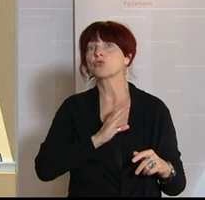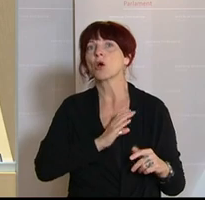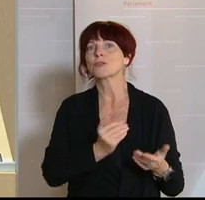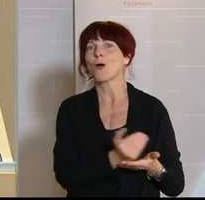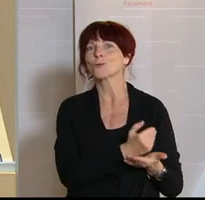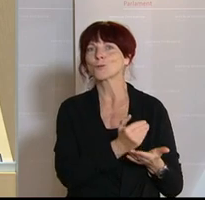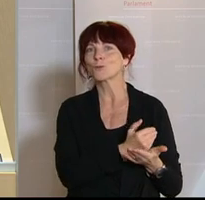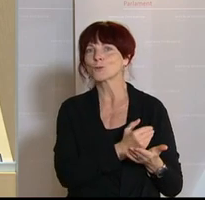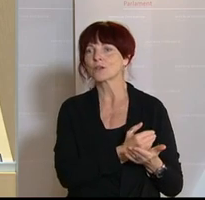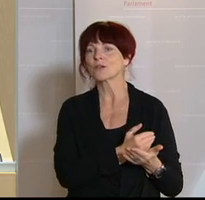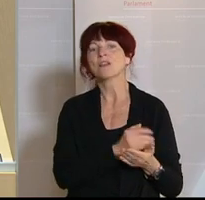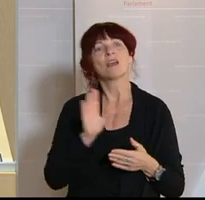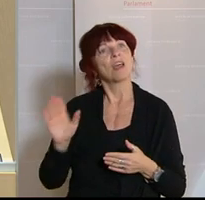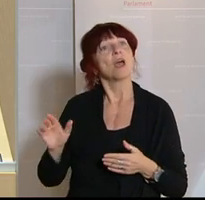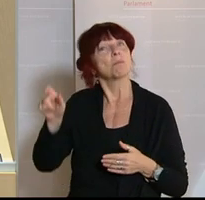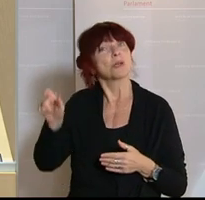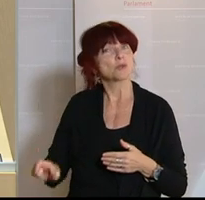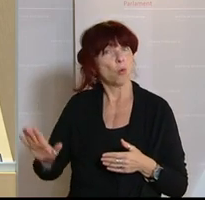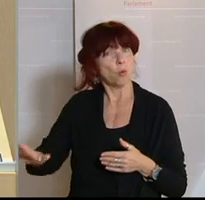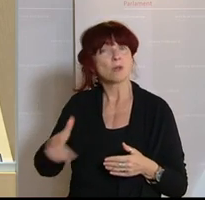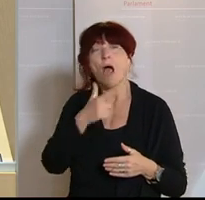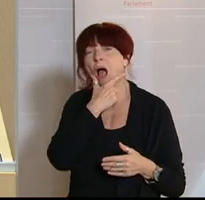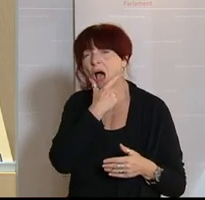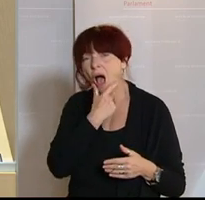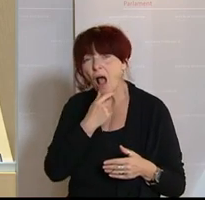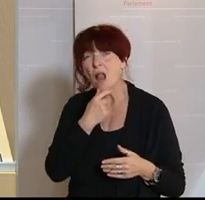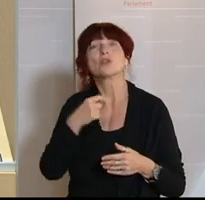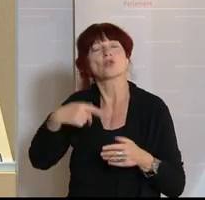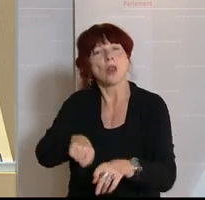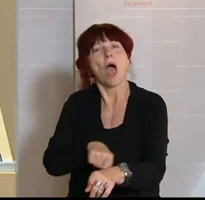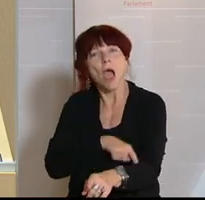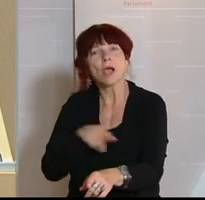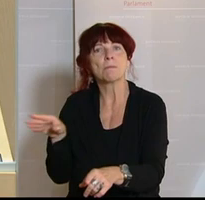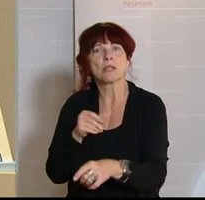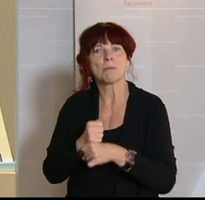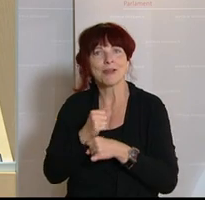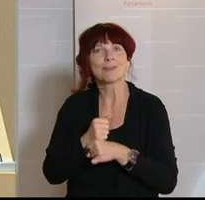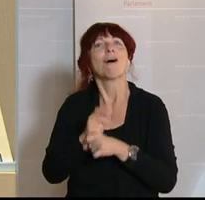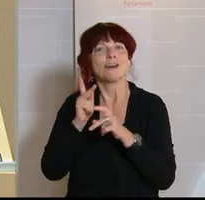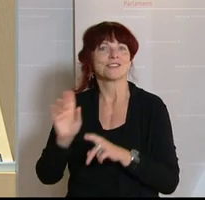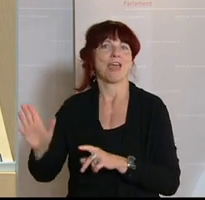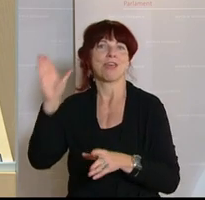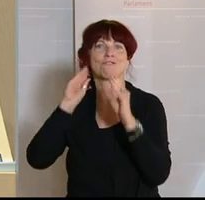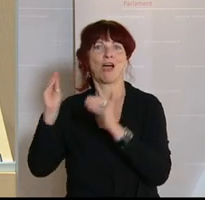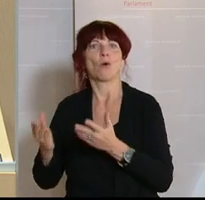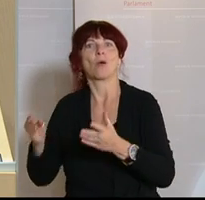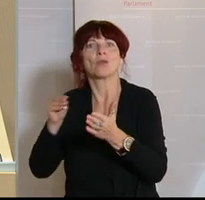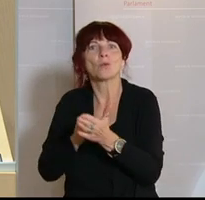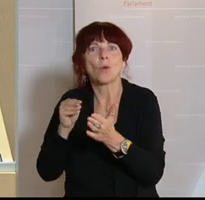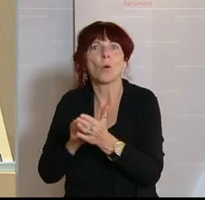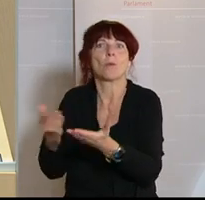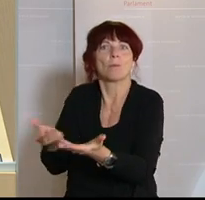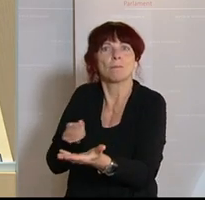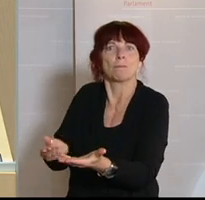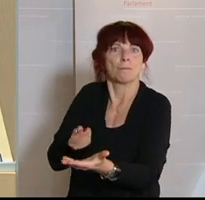Erfahrung eines langjährigen Mitarbeiters zurückgreifen. All jene Personen, die jetzt in Altersteilzeit sind bzw. waren